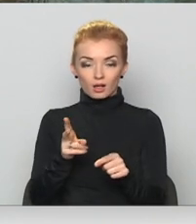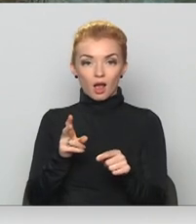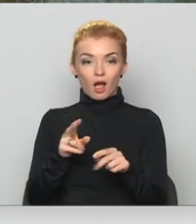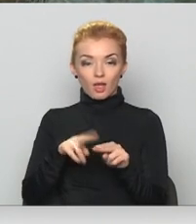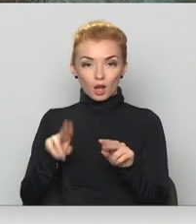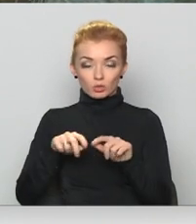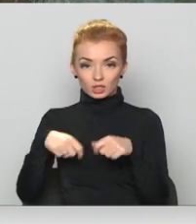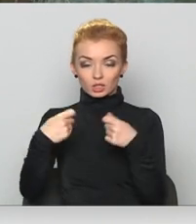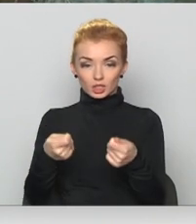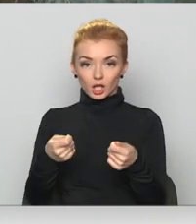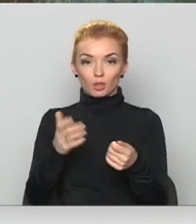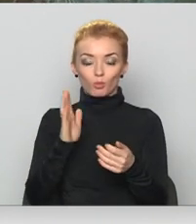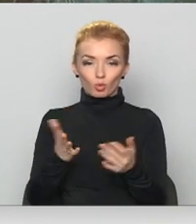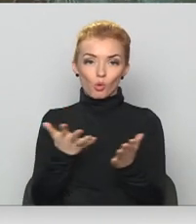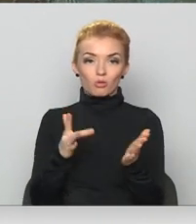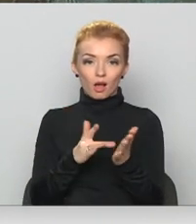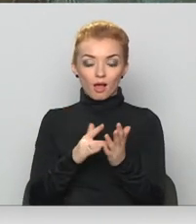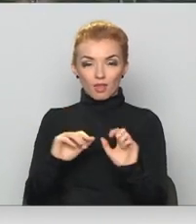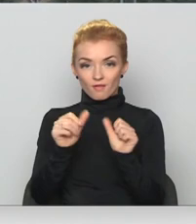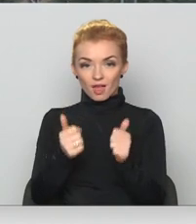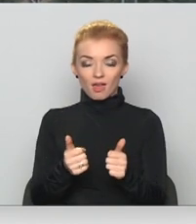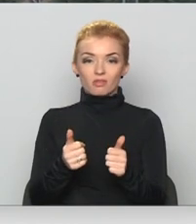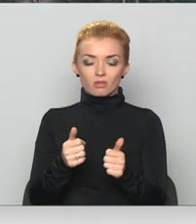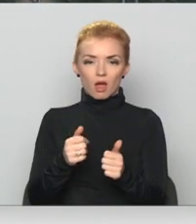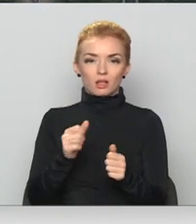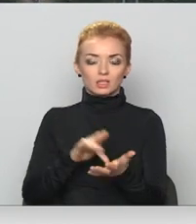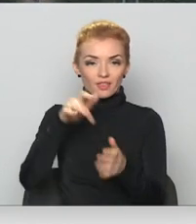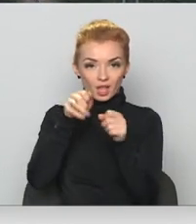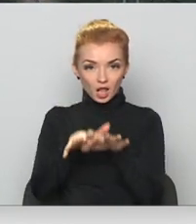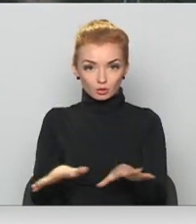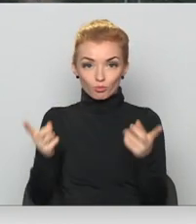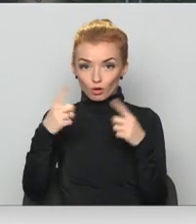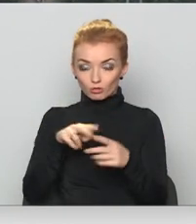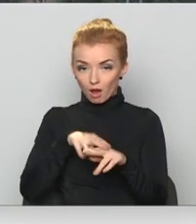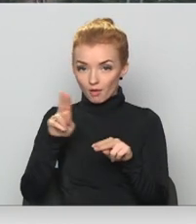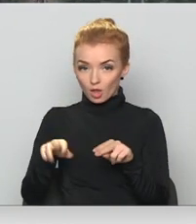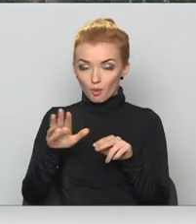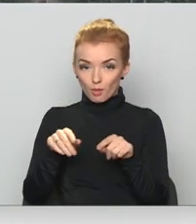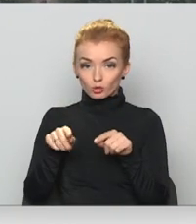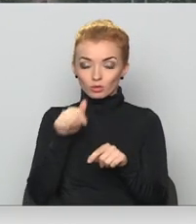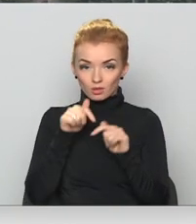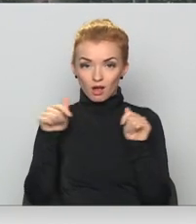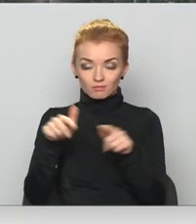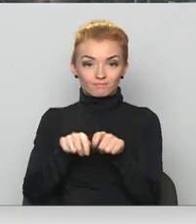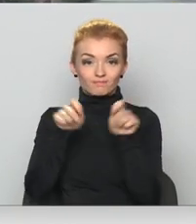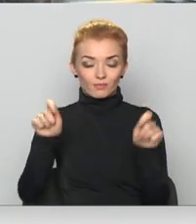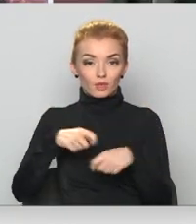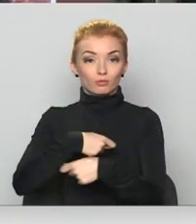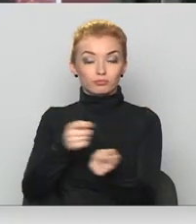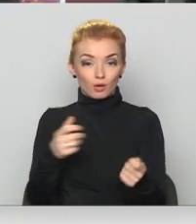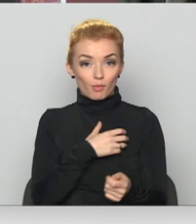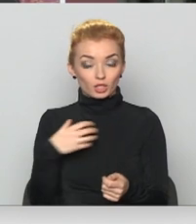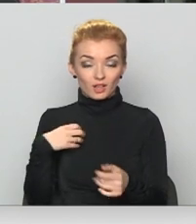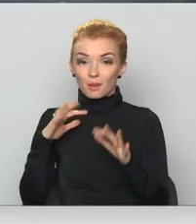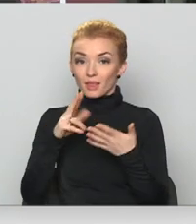kārtī būtu kaut kādā veidā jācentralizē. Pašies atļauju par spēļu zāļu atvēršanu izsniec pašvaldību, bet